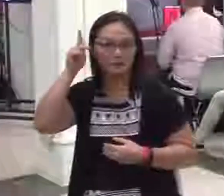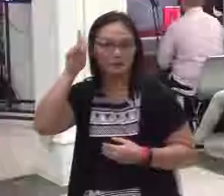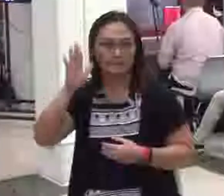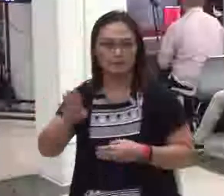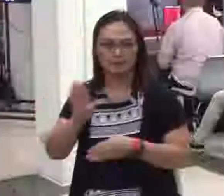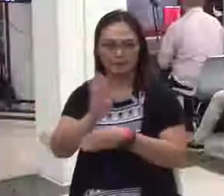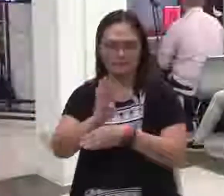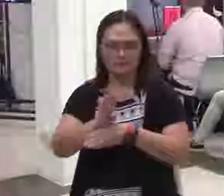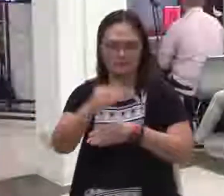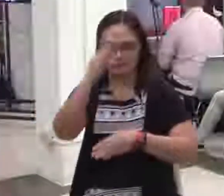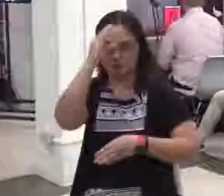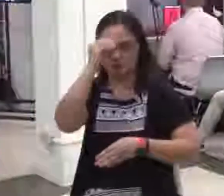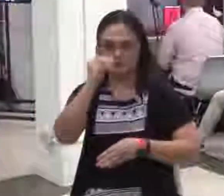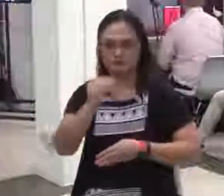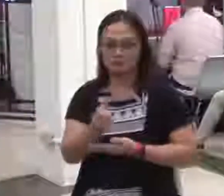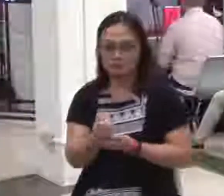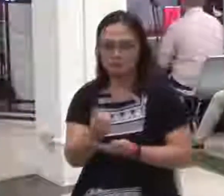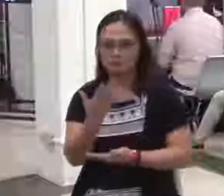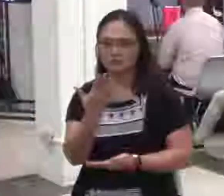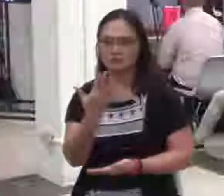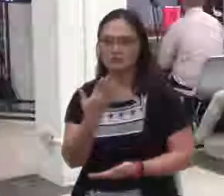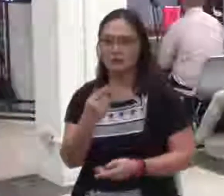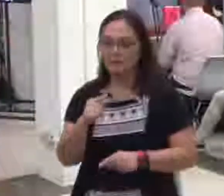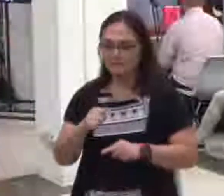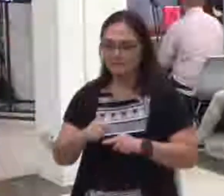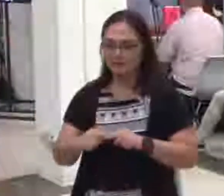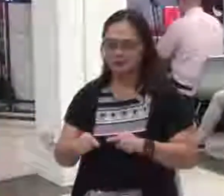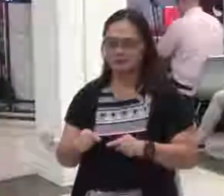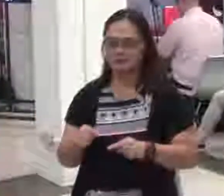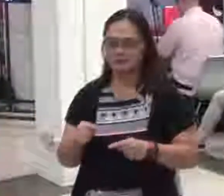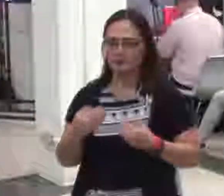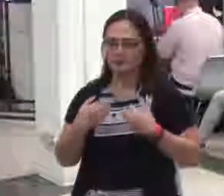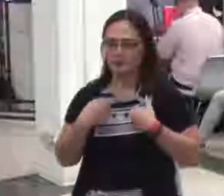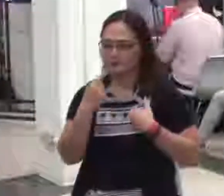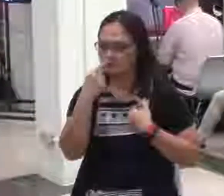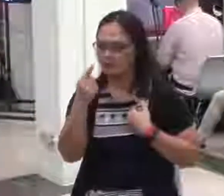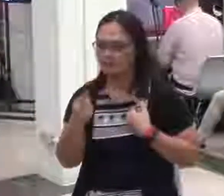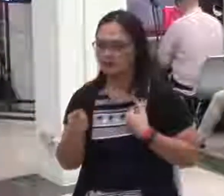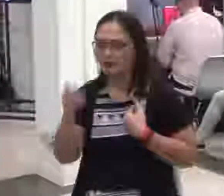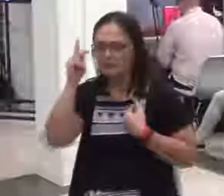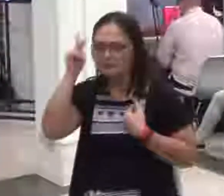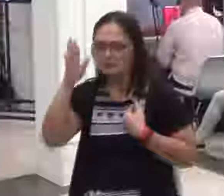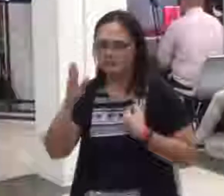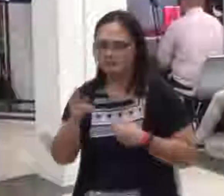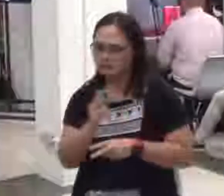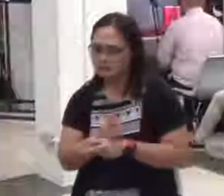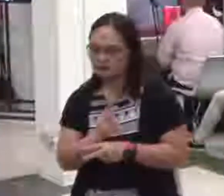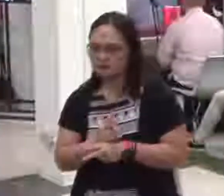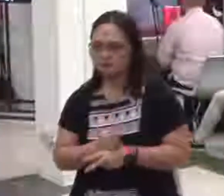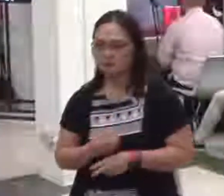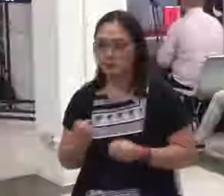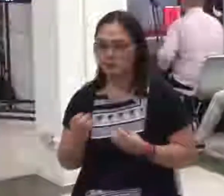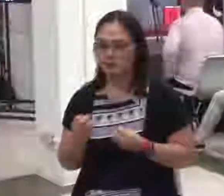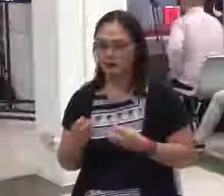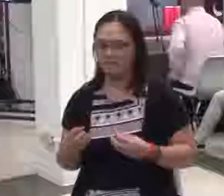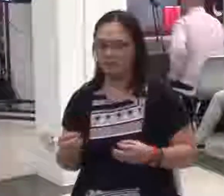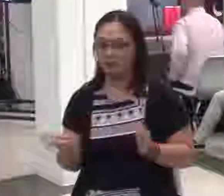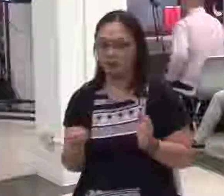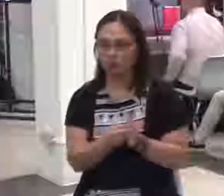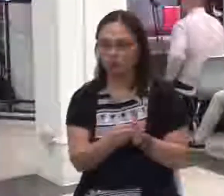mauutangan ka ako well anyway hindi lahat ng gayon na ang presentasyon ay gayon na